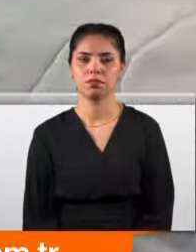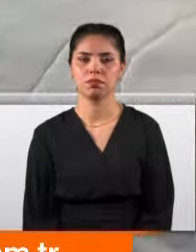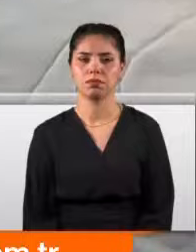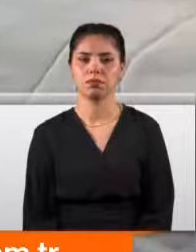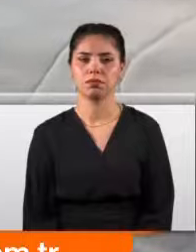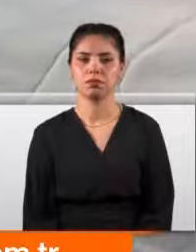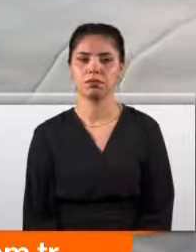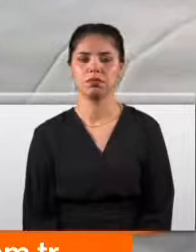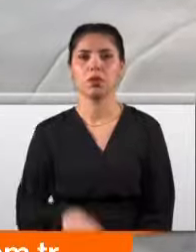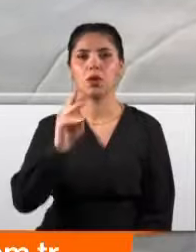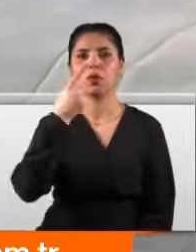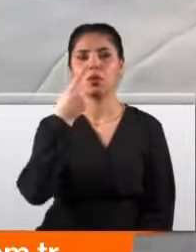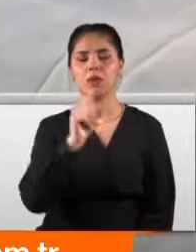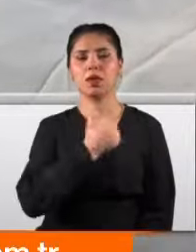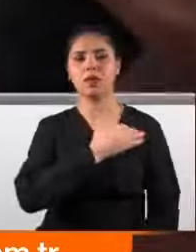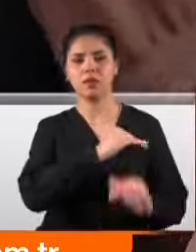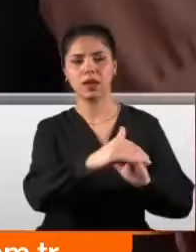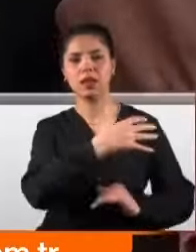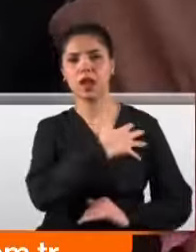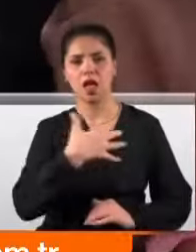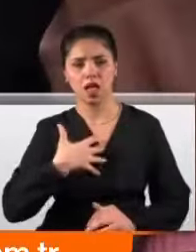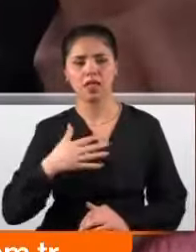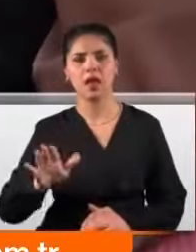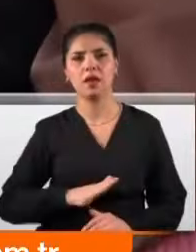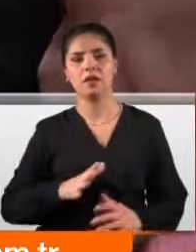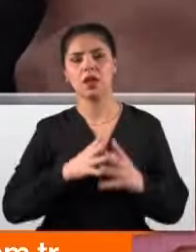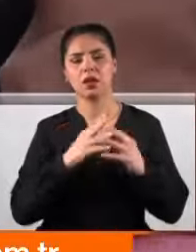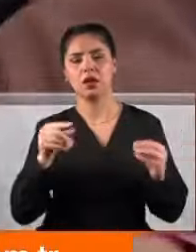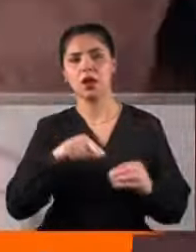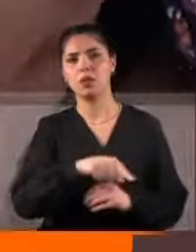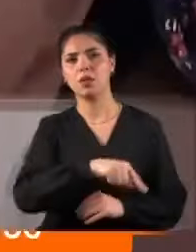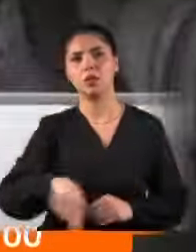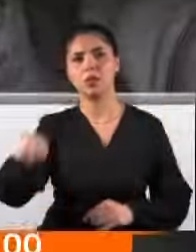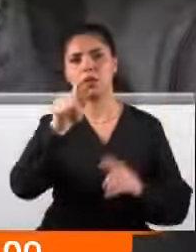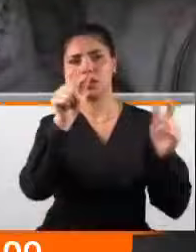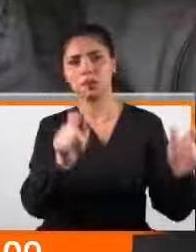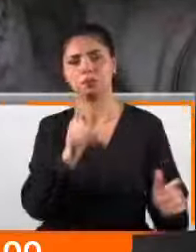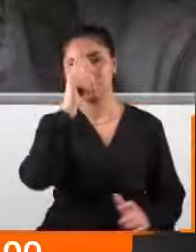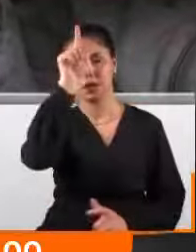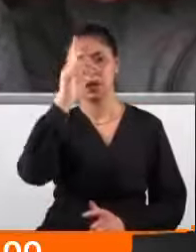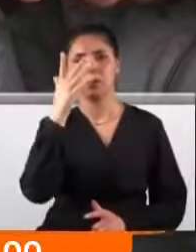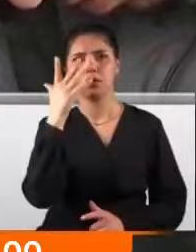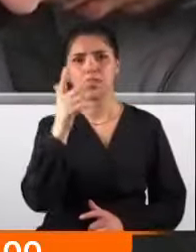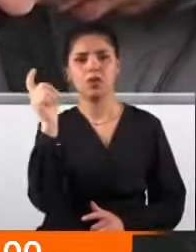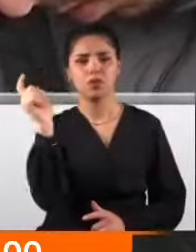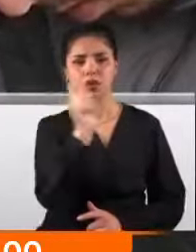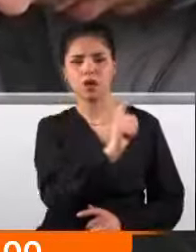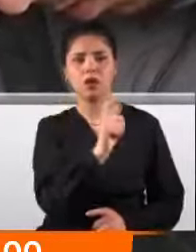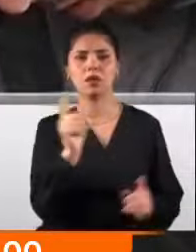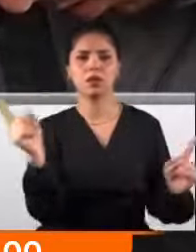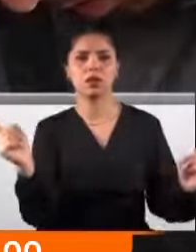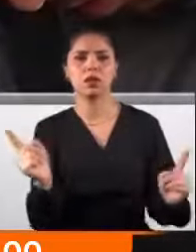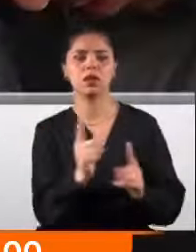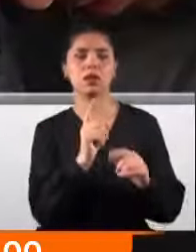14 bin Filistinli anne yavrusunu kaybetti bu topraklarda. Hem de sadece 5 ay gibi takvimsel